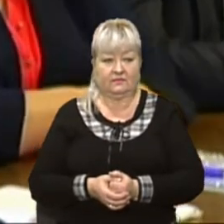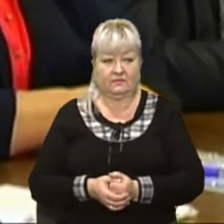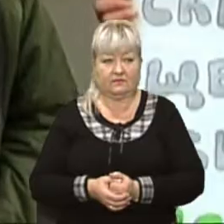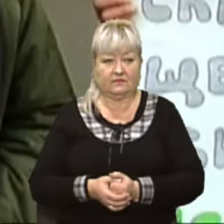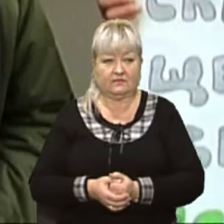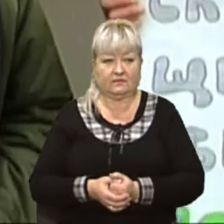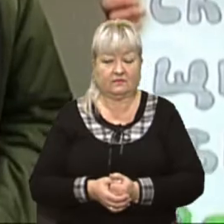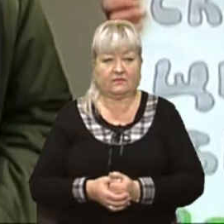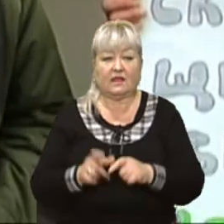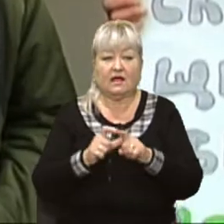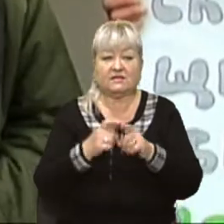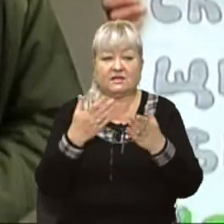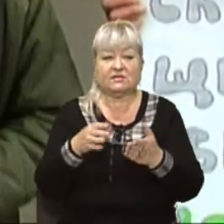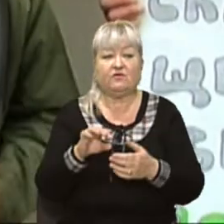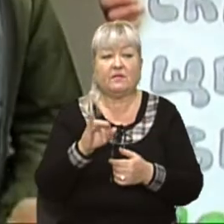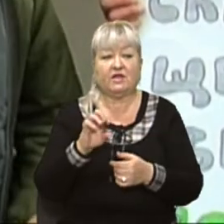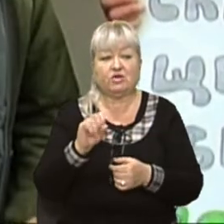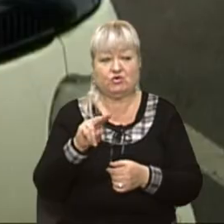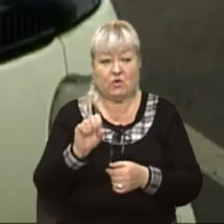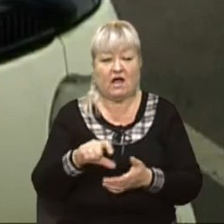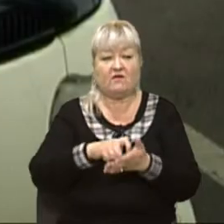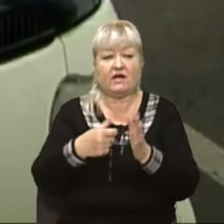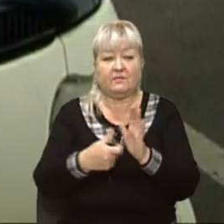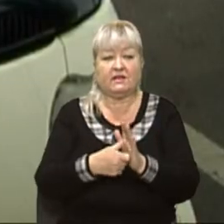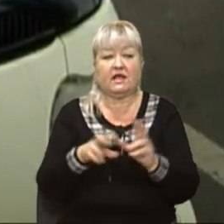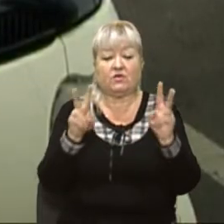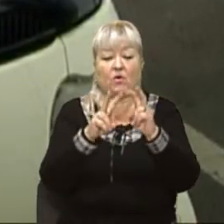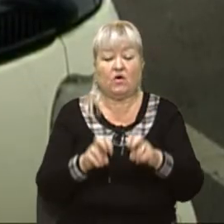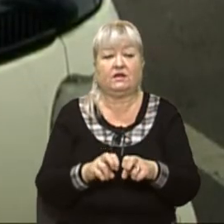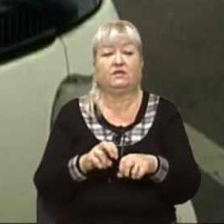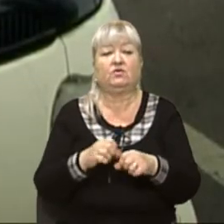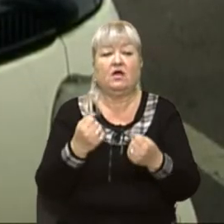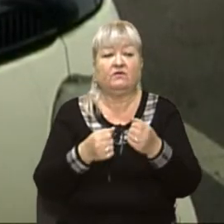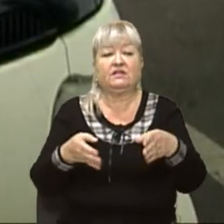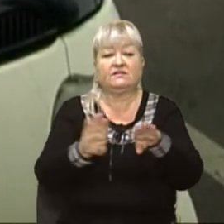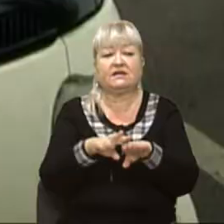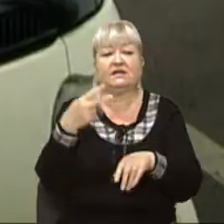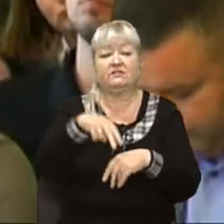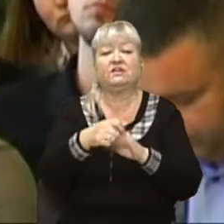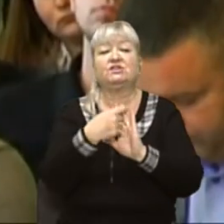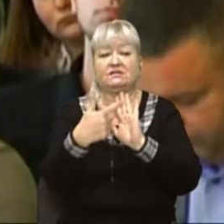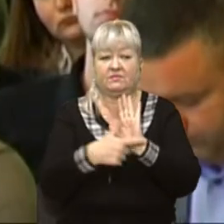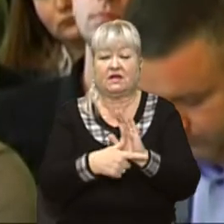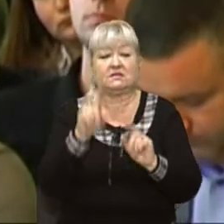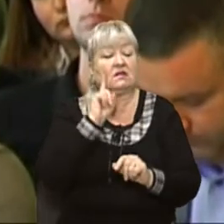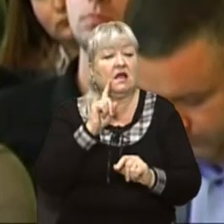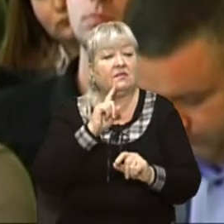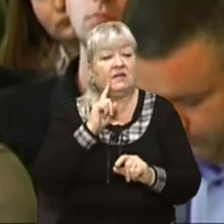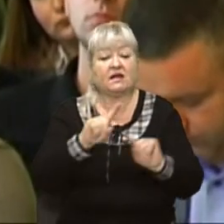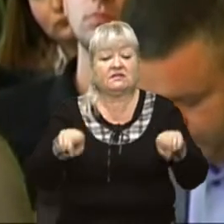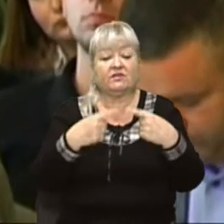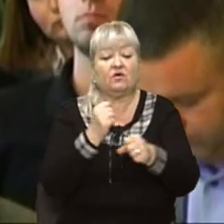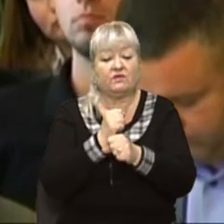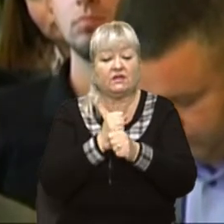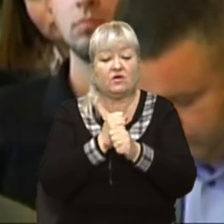За словами Миколи Єльчука, кабінет огляду водіїв закрили у 2017-му. Наразі питання відновлення його роботи вирішили